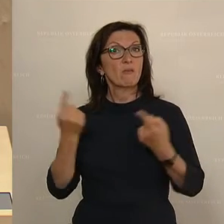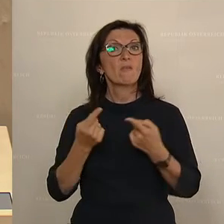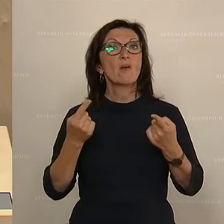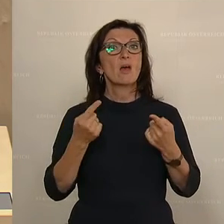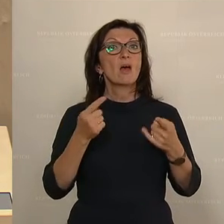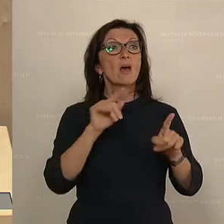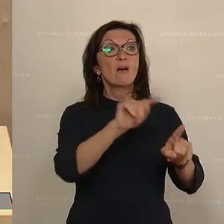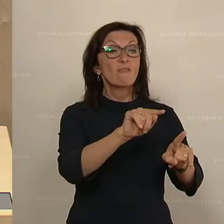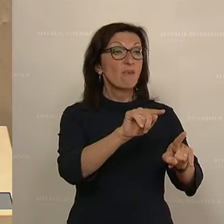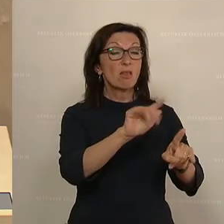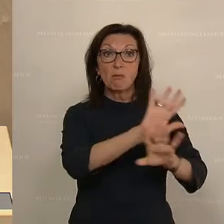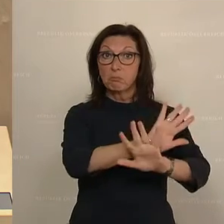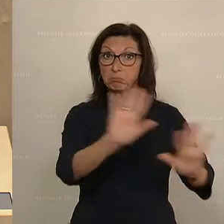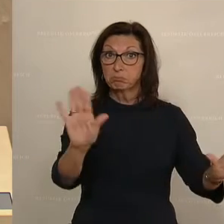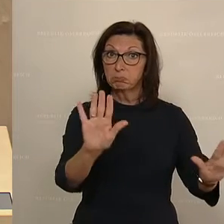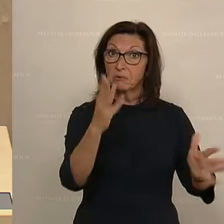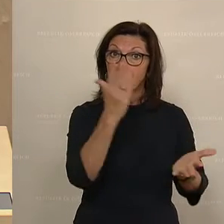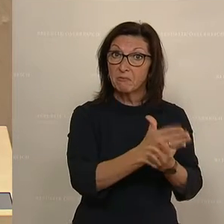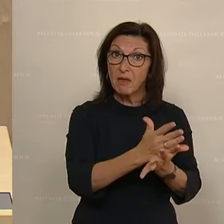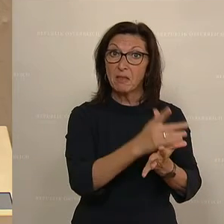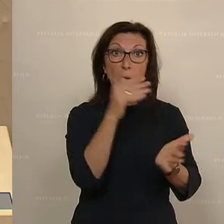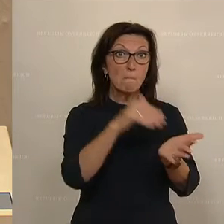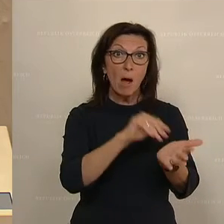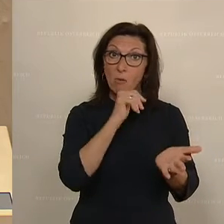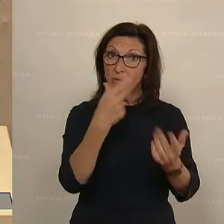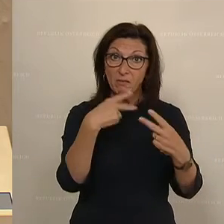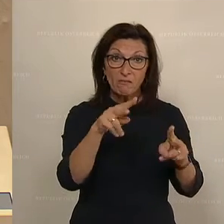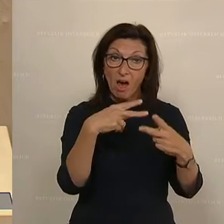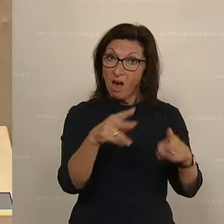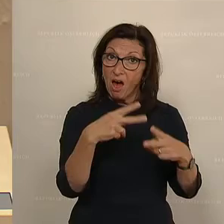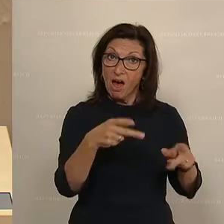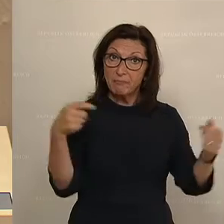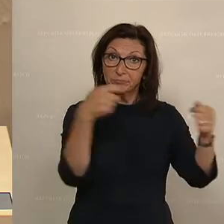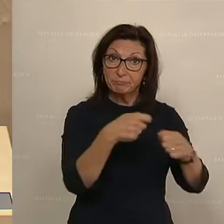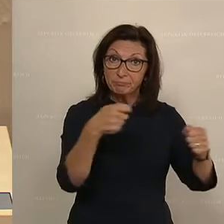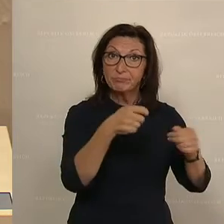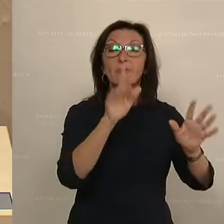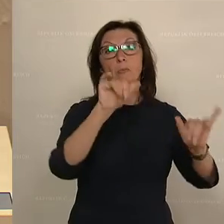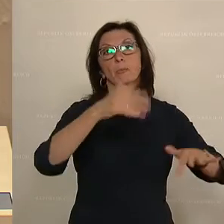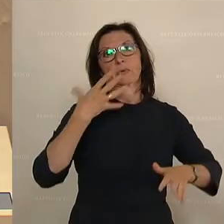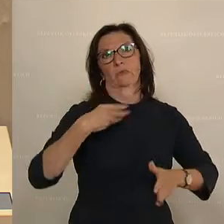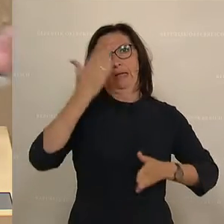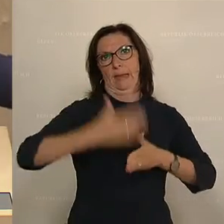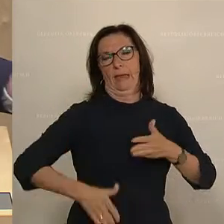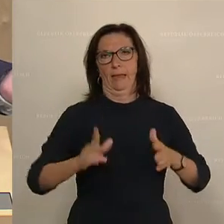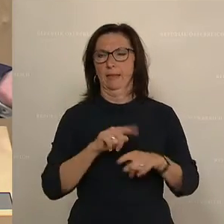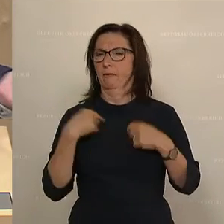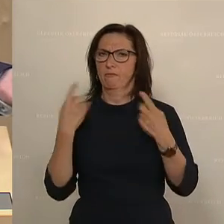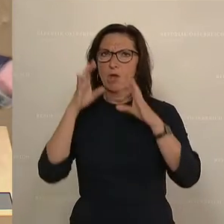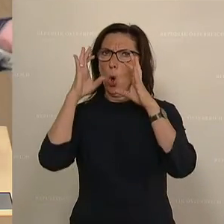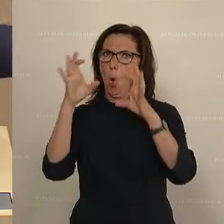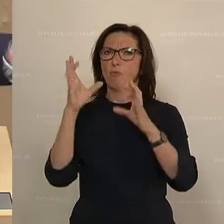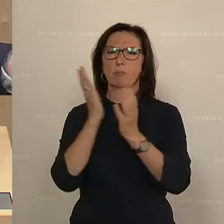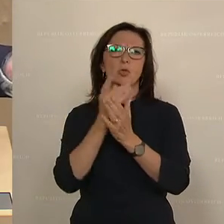nicht mehr notwendig ist, zu helfen. Und wir haben als ÖVP immer wieder auch bewiesen, dass es nicht sein kann, auf der einen Seite hohe